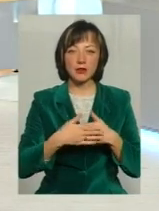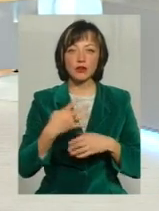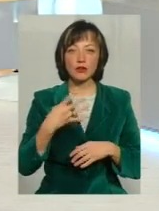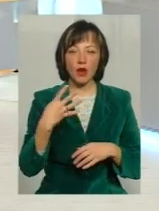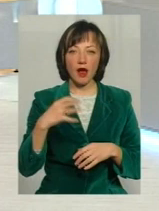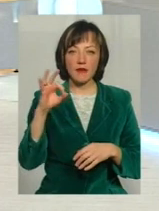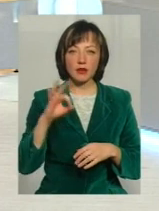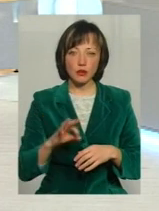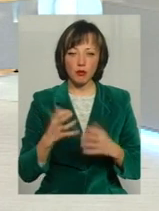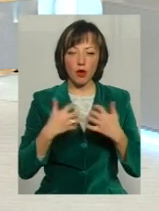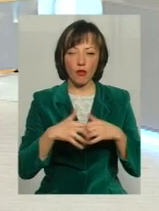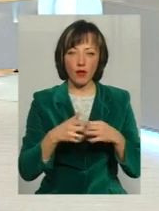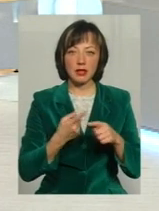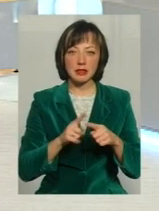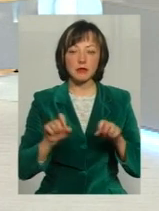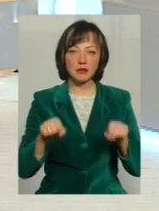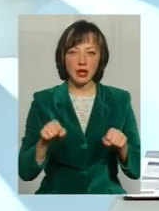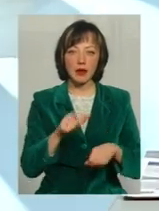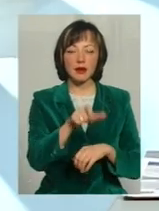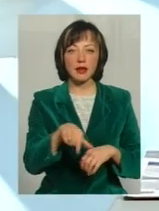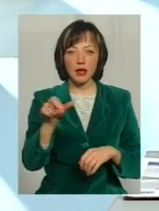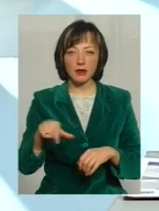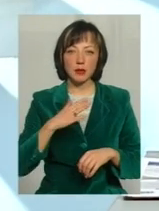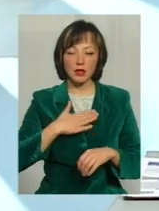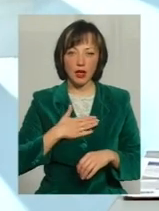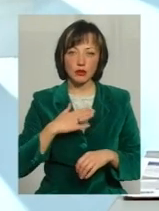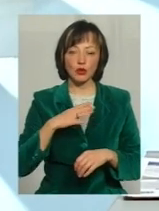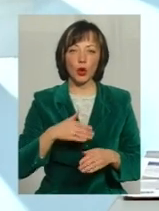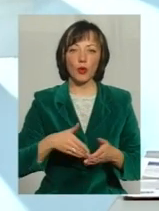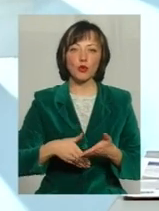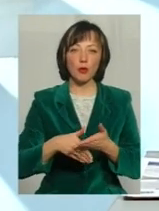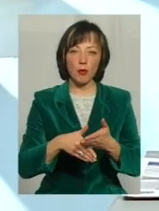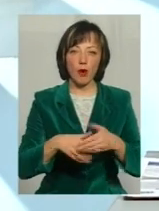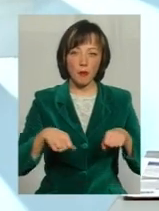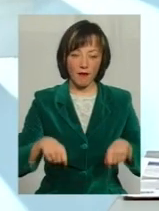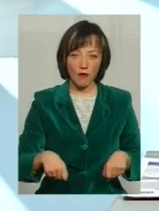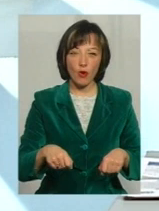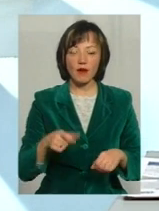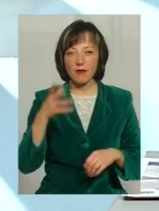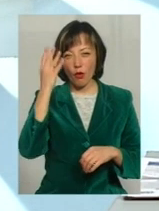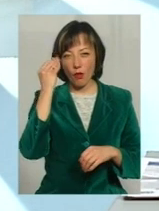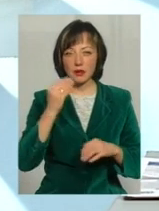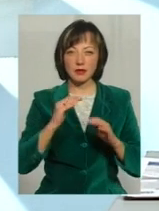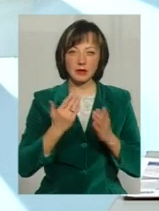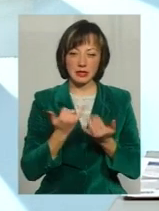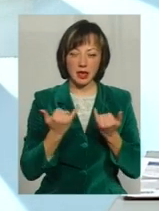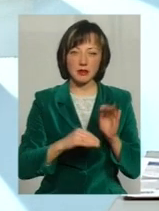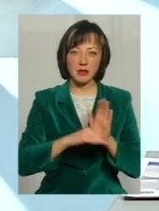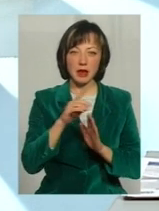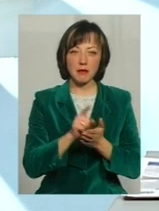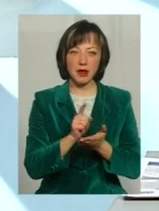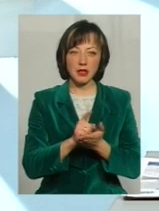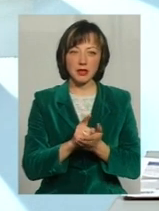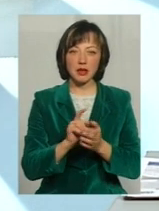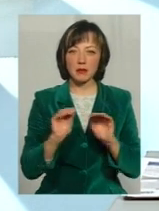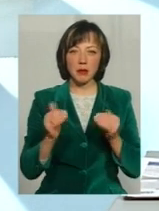сьогодні ми порахували потенційними клієнтами нашої пирової допомоги Це треба враховувати, що зараз підняти трохи пенсії і не всіх там пенсія